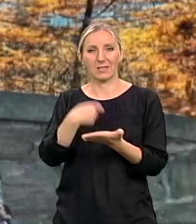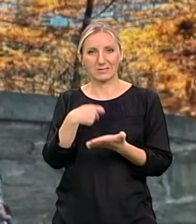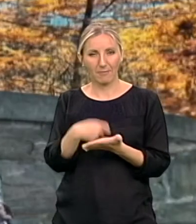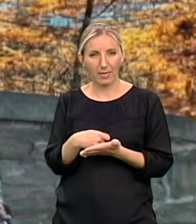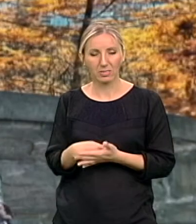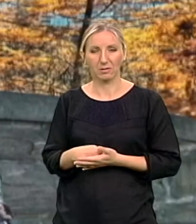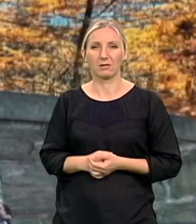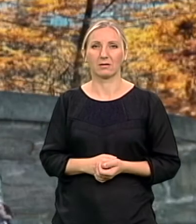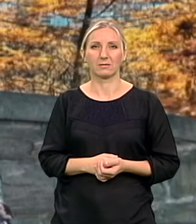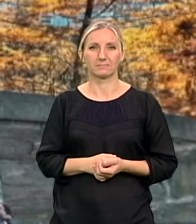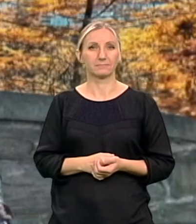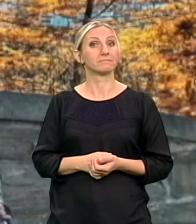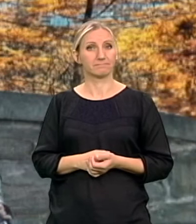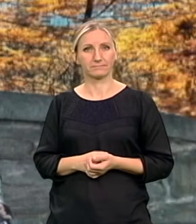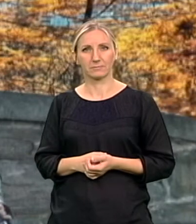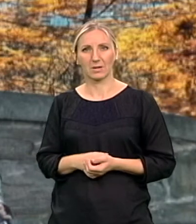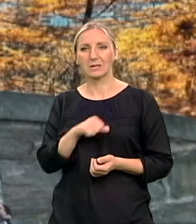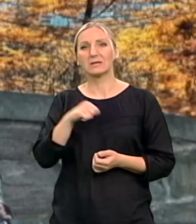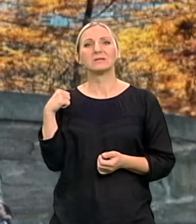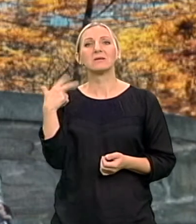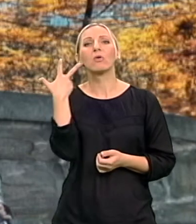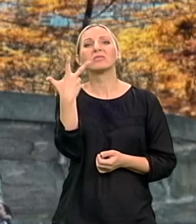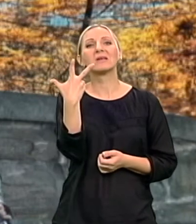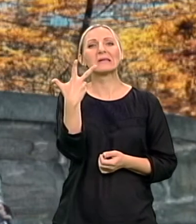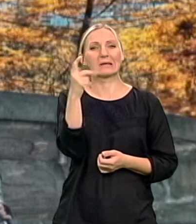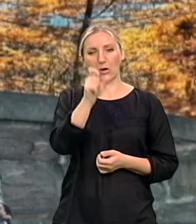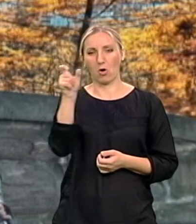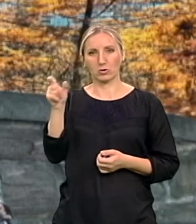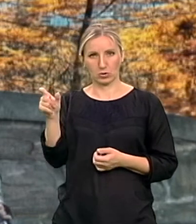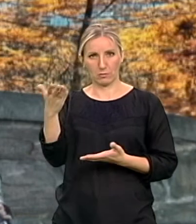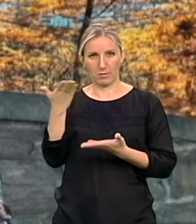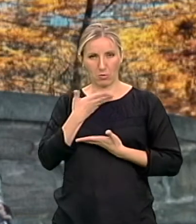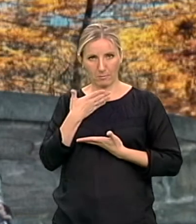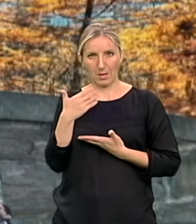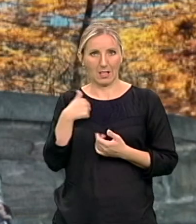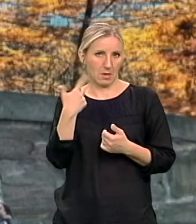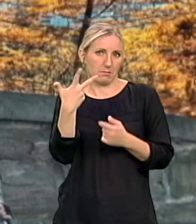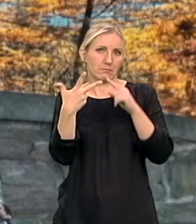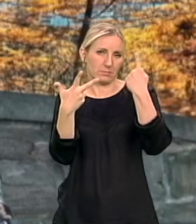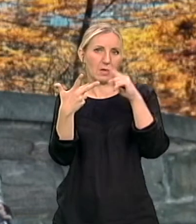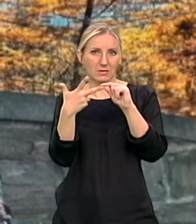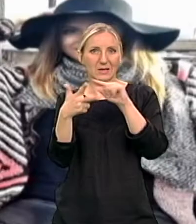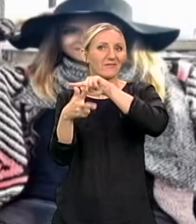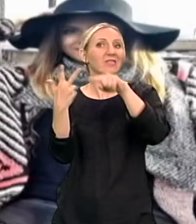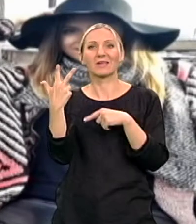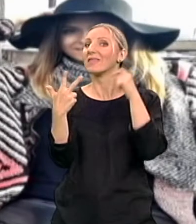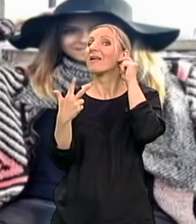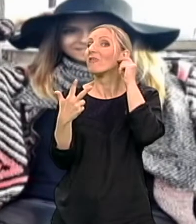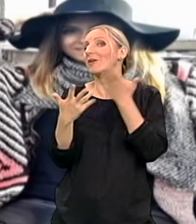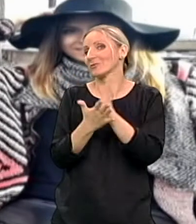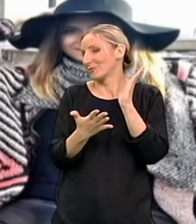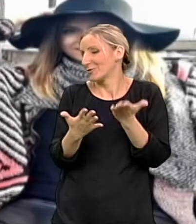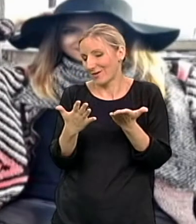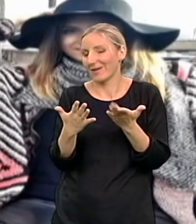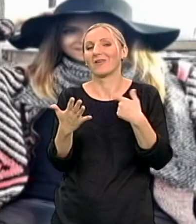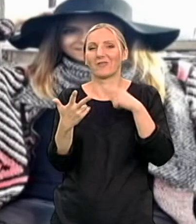tako da dodaljena je samo tri osobe i Srbije su je dobile i ja sam bila eto jedna od tri slušanice koji bilo baš devojke koje su dobile